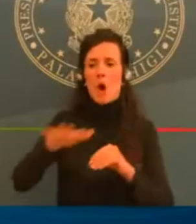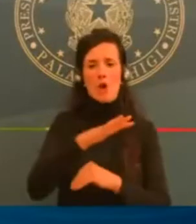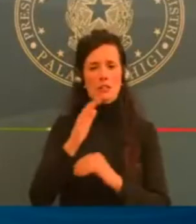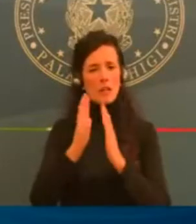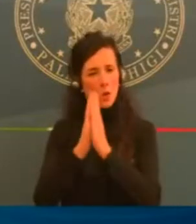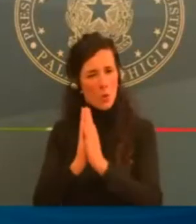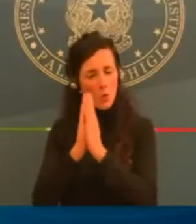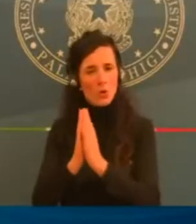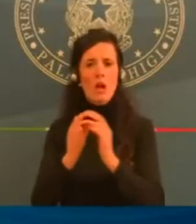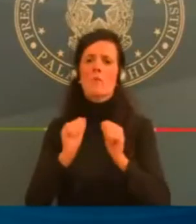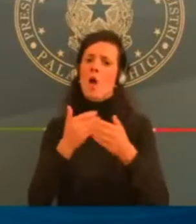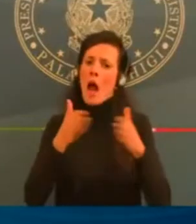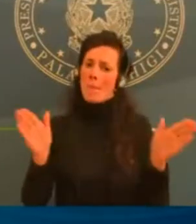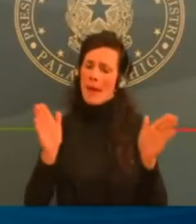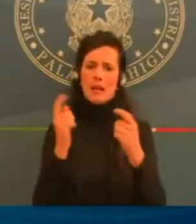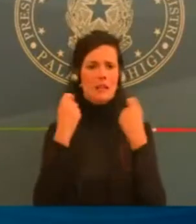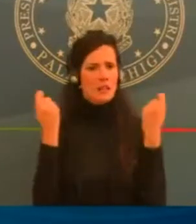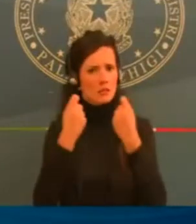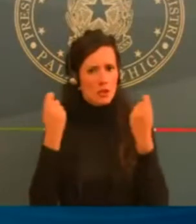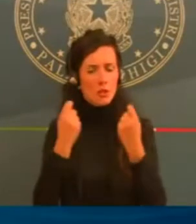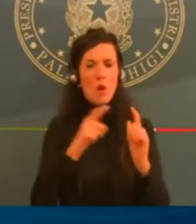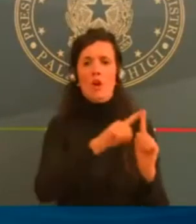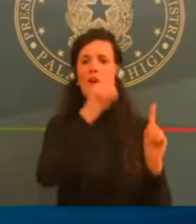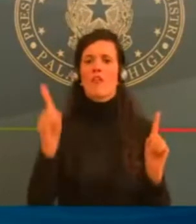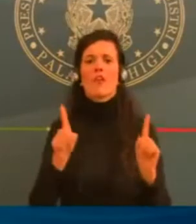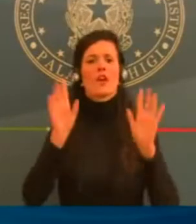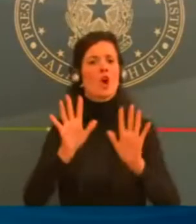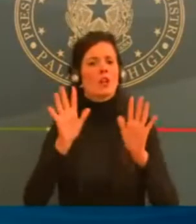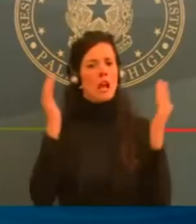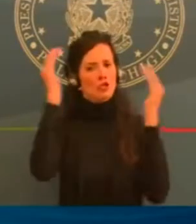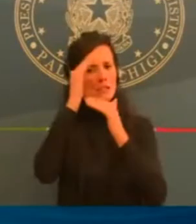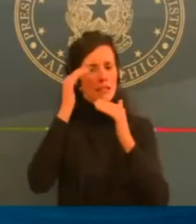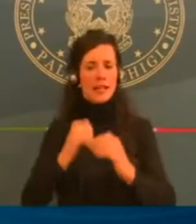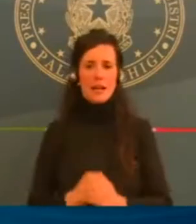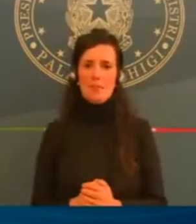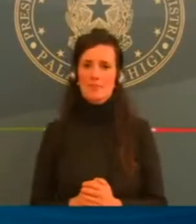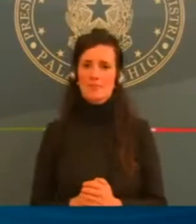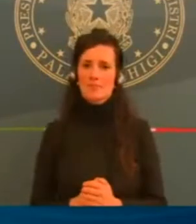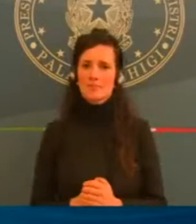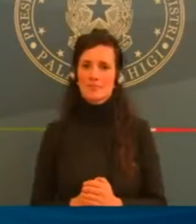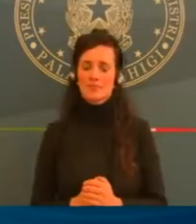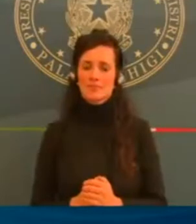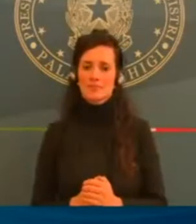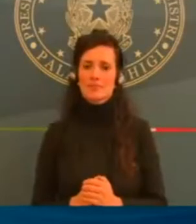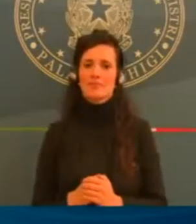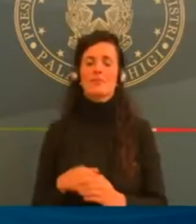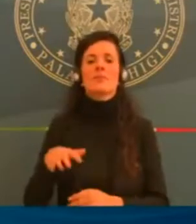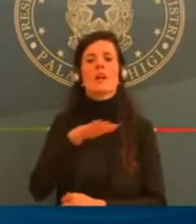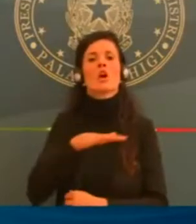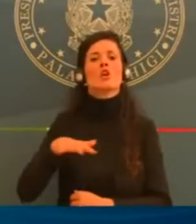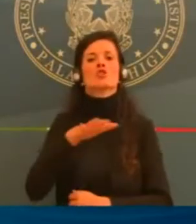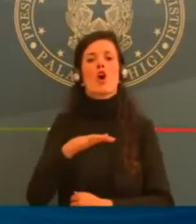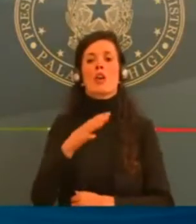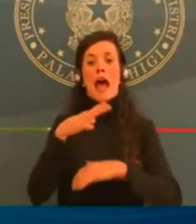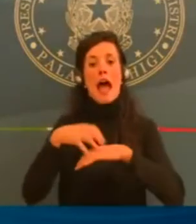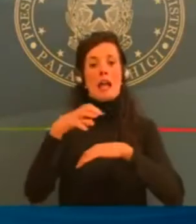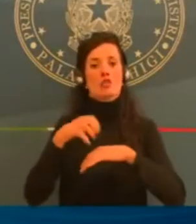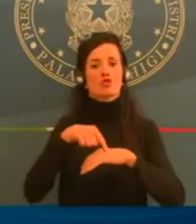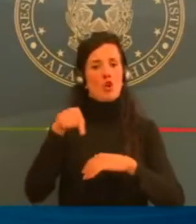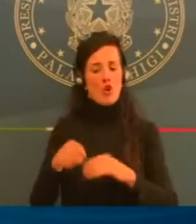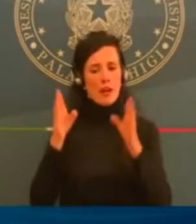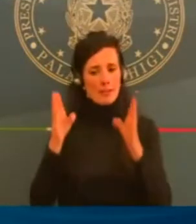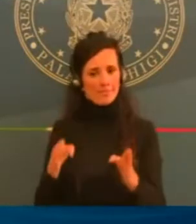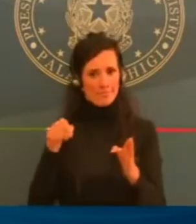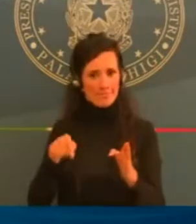L'intero territorio nazionale sarà zona arancione nei giorni feriali, per maggiore chiarezza l